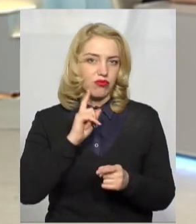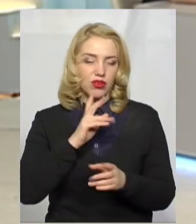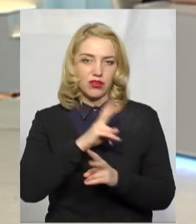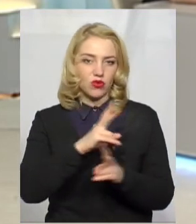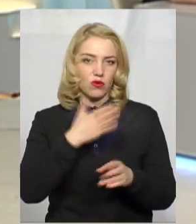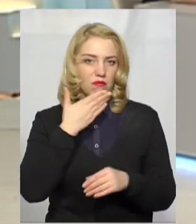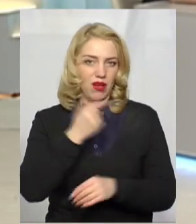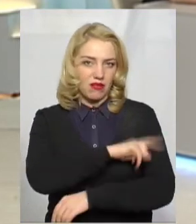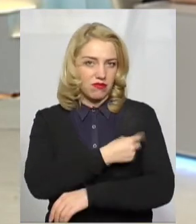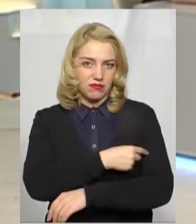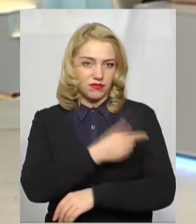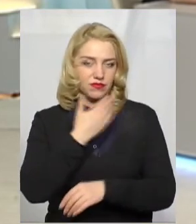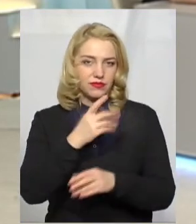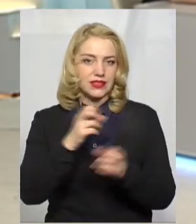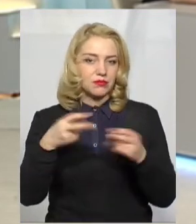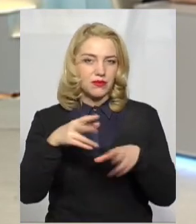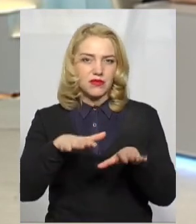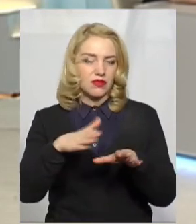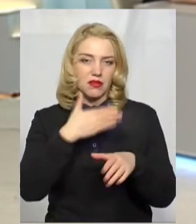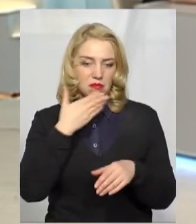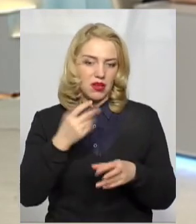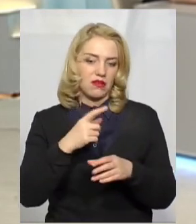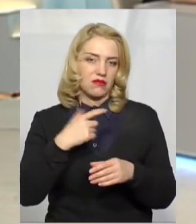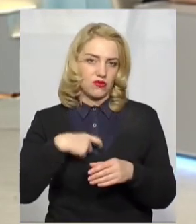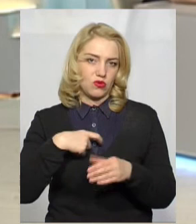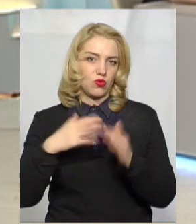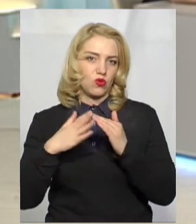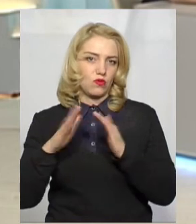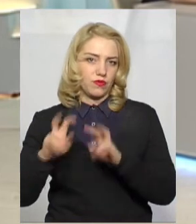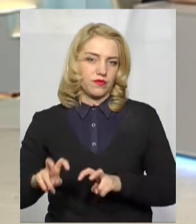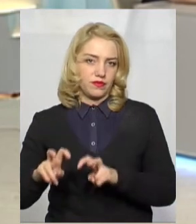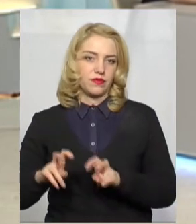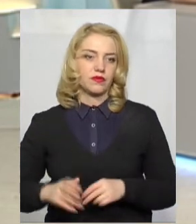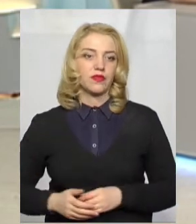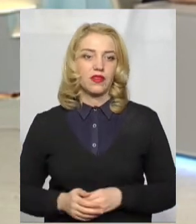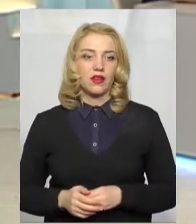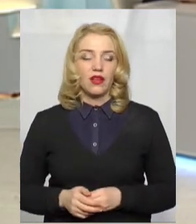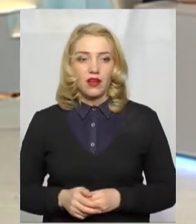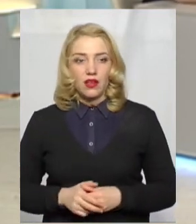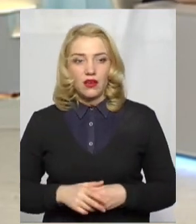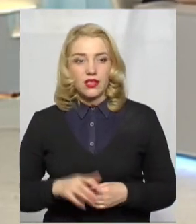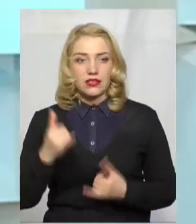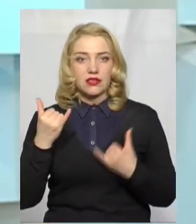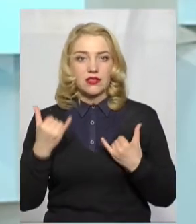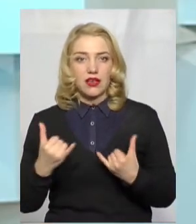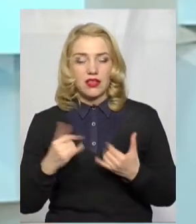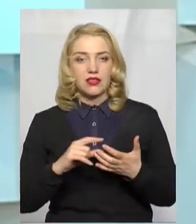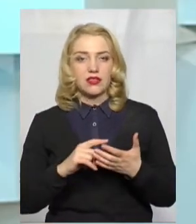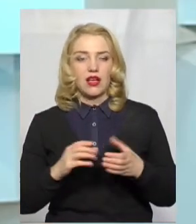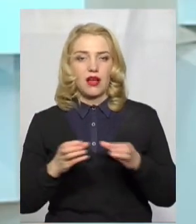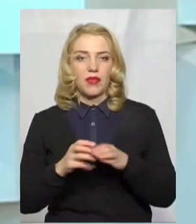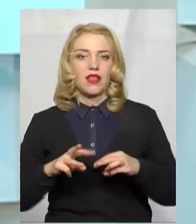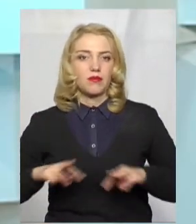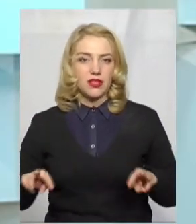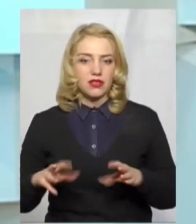Всі на самоізоляції. А чи буде це входити в ваші обов'язки, коли таке буде? Зараз Кабінет міністрів